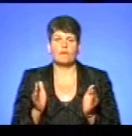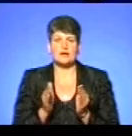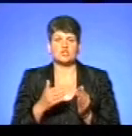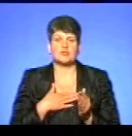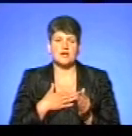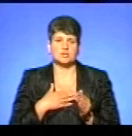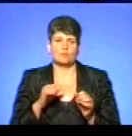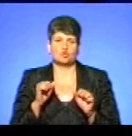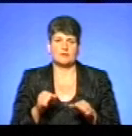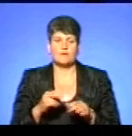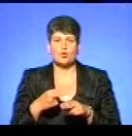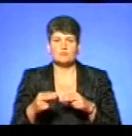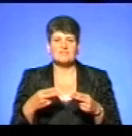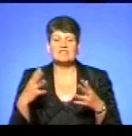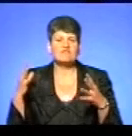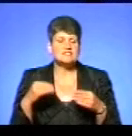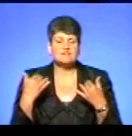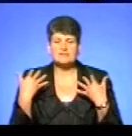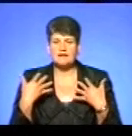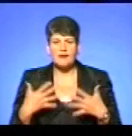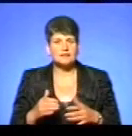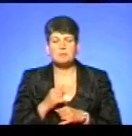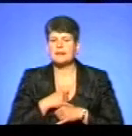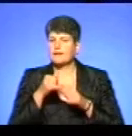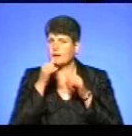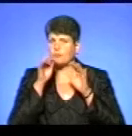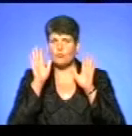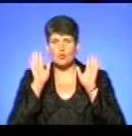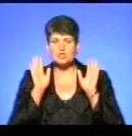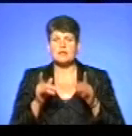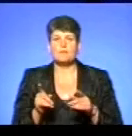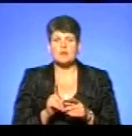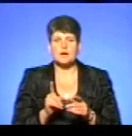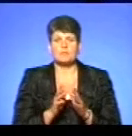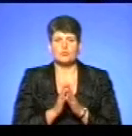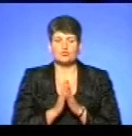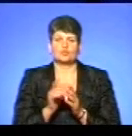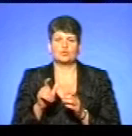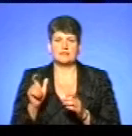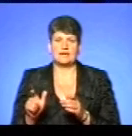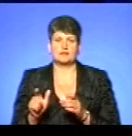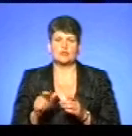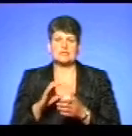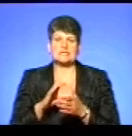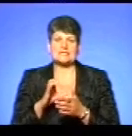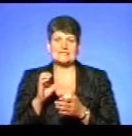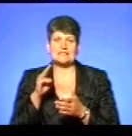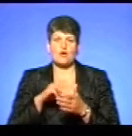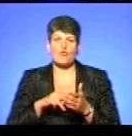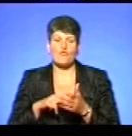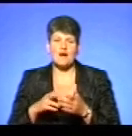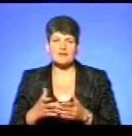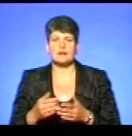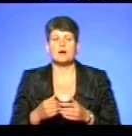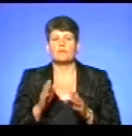можливостей, компенсувати всі втрати, які понесли люди. Ми не можемо, я б закликав людей до страхування живності на майбутнє. На жаль,